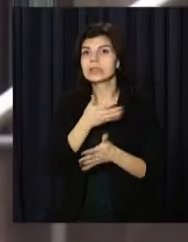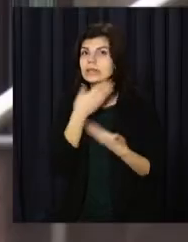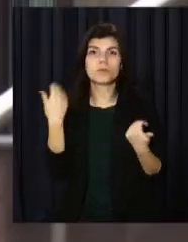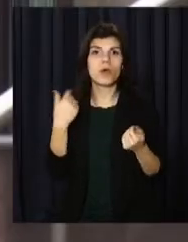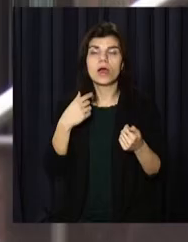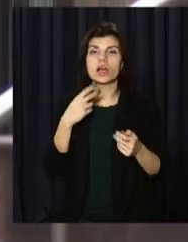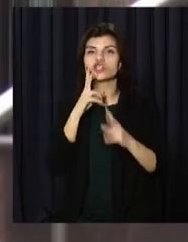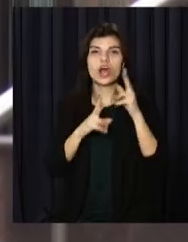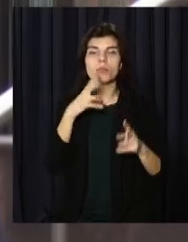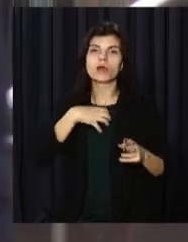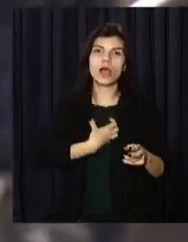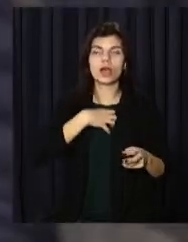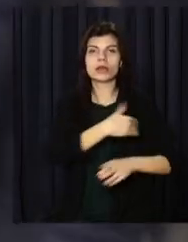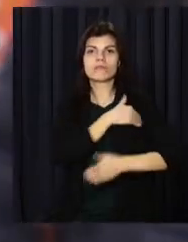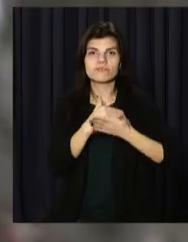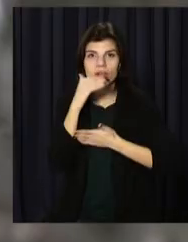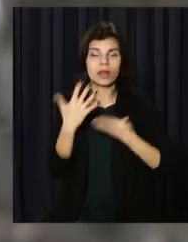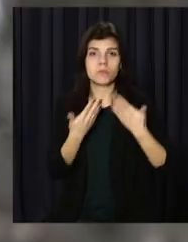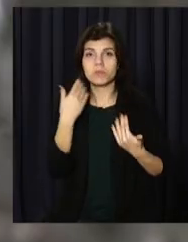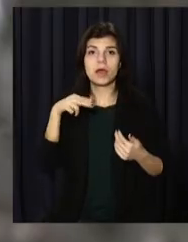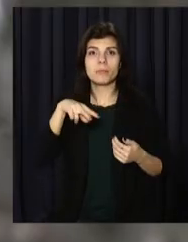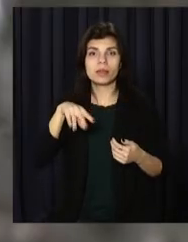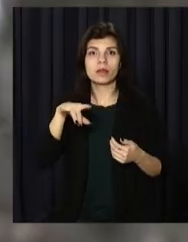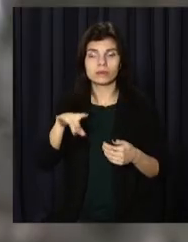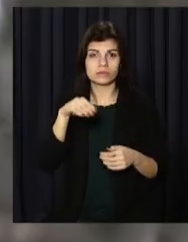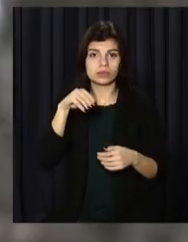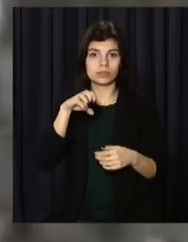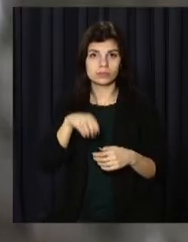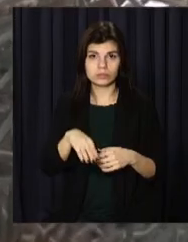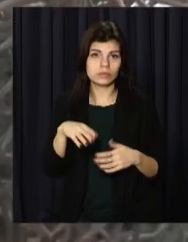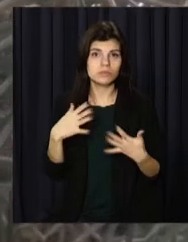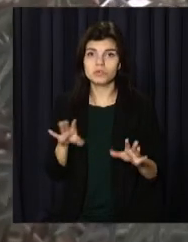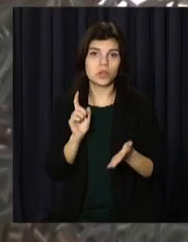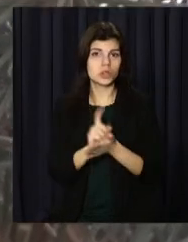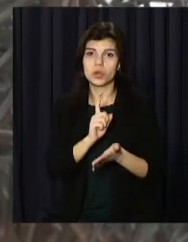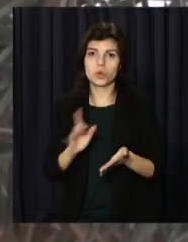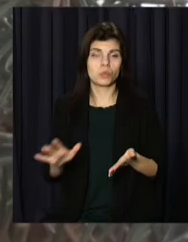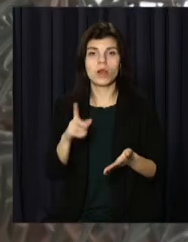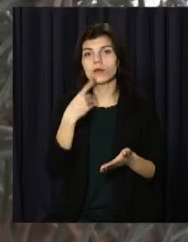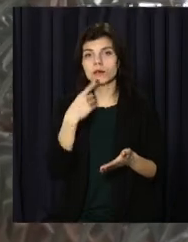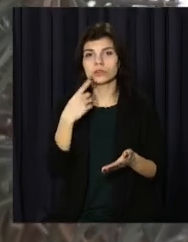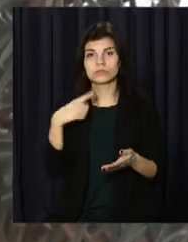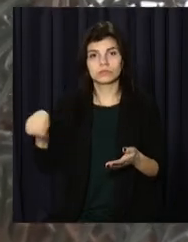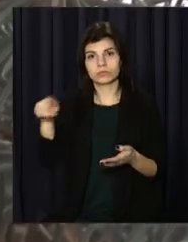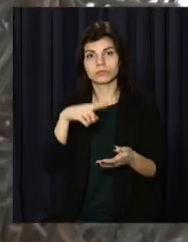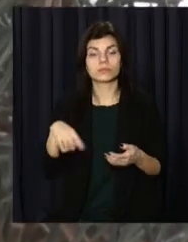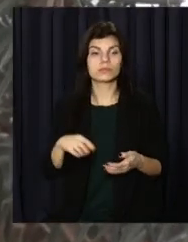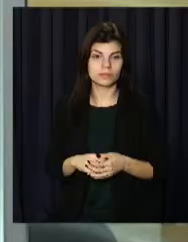немає. У такому випадку робити ПЛРТС для завершення самоізоляції не обов'язково, кажуть у відомстві.